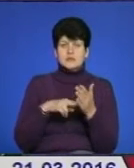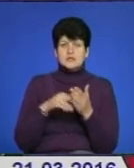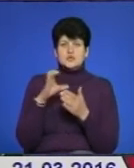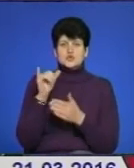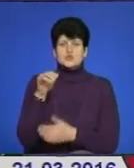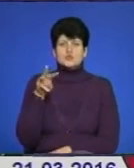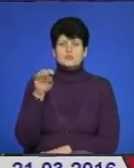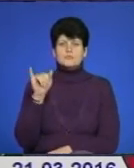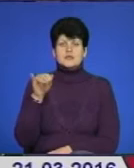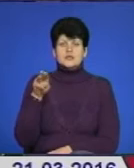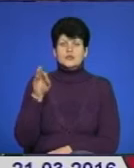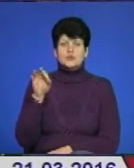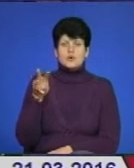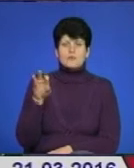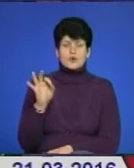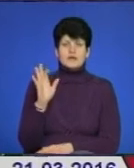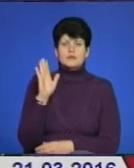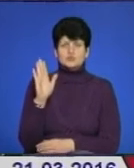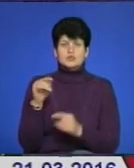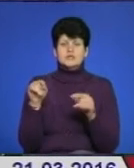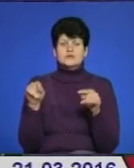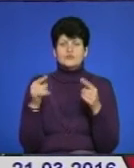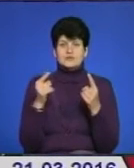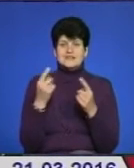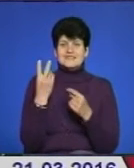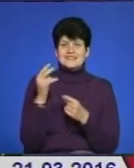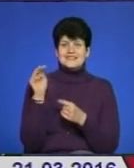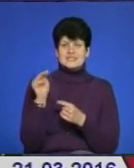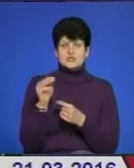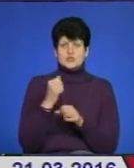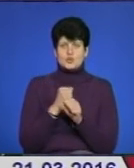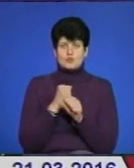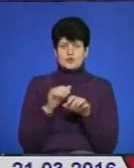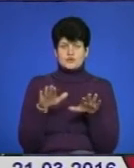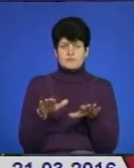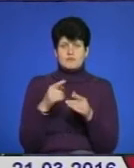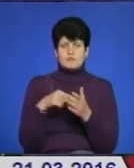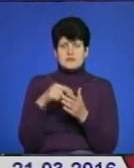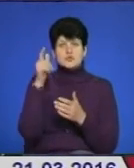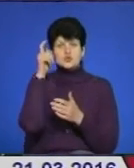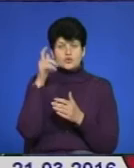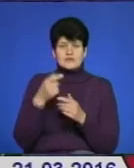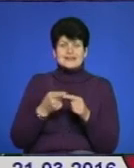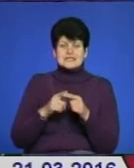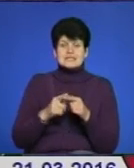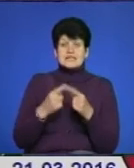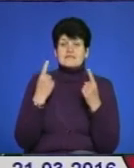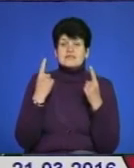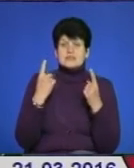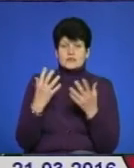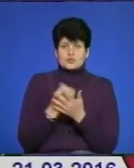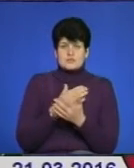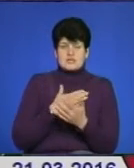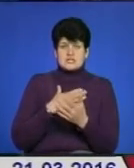Томо», яке буде створювати понад 2 тисячі робочих місць у місці Чортковій. Це є найабийким успіхом нашої